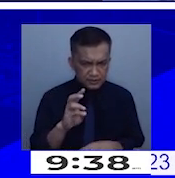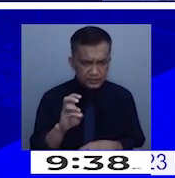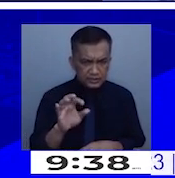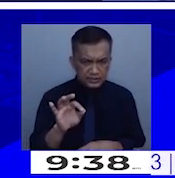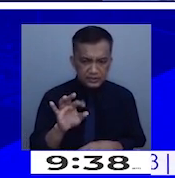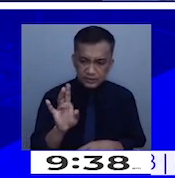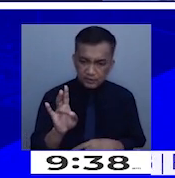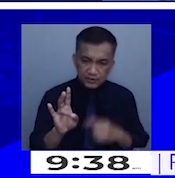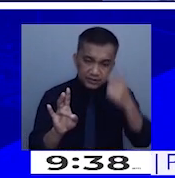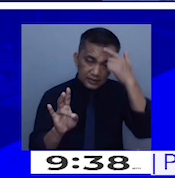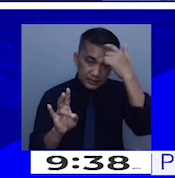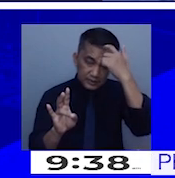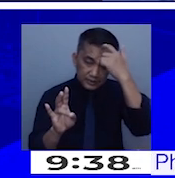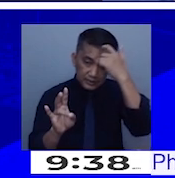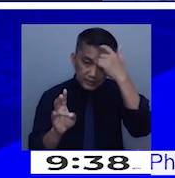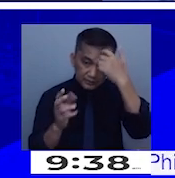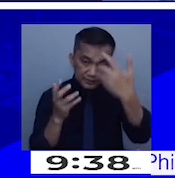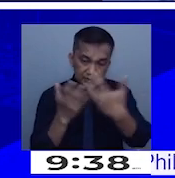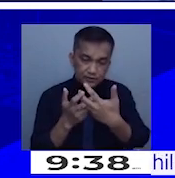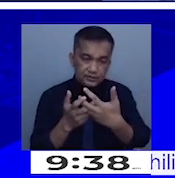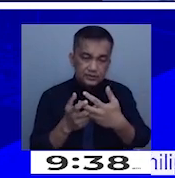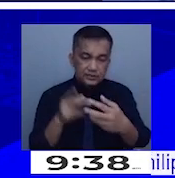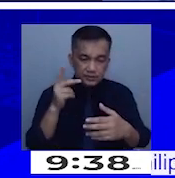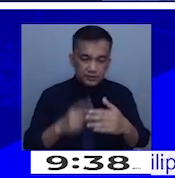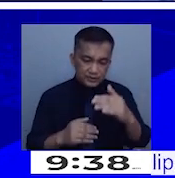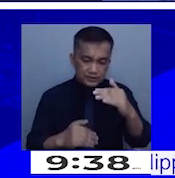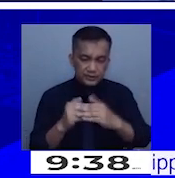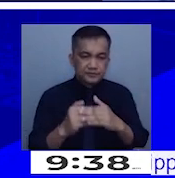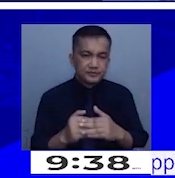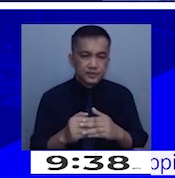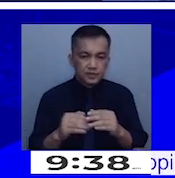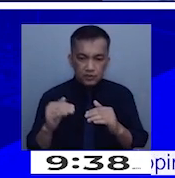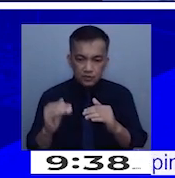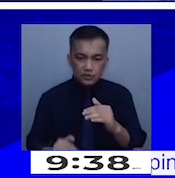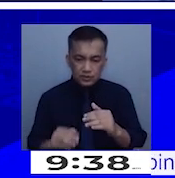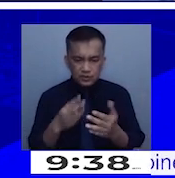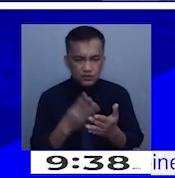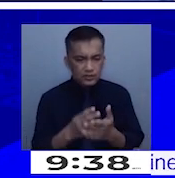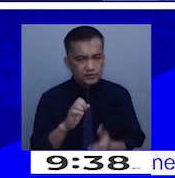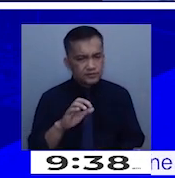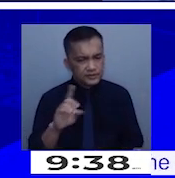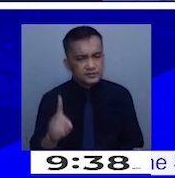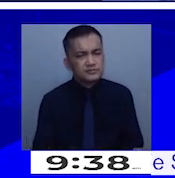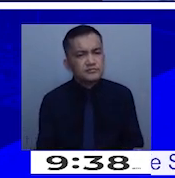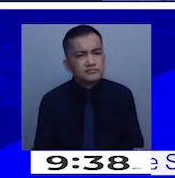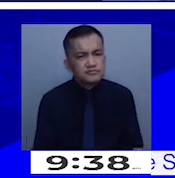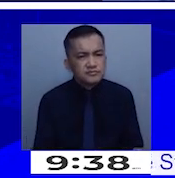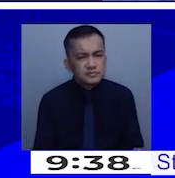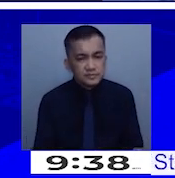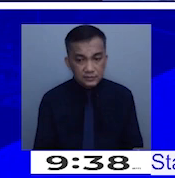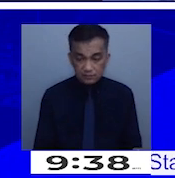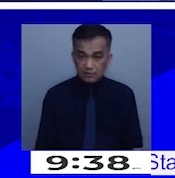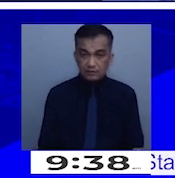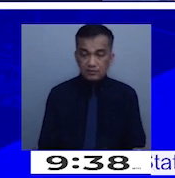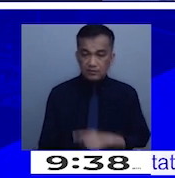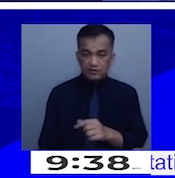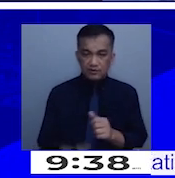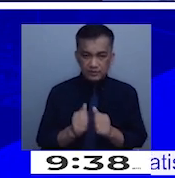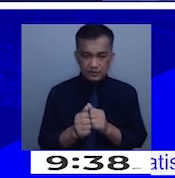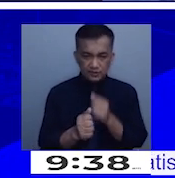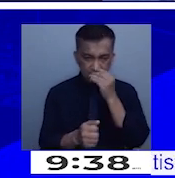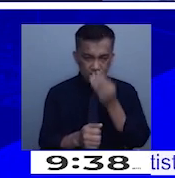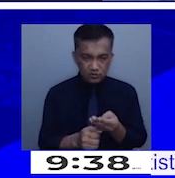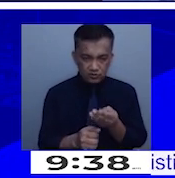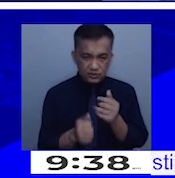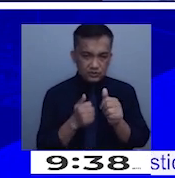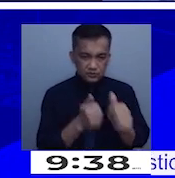lang, yung pasok sa price cap o mas mababa pa doon sa well milled. Hindi ba sinyalis ito na kukunti lang yung